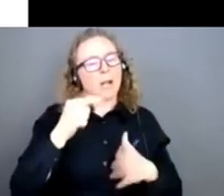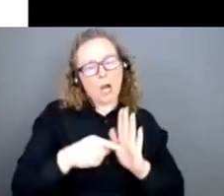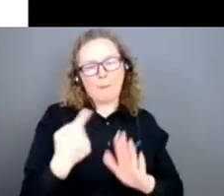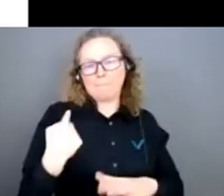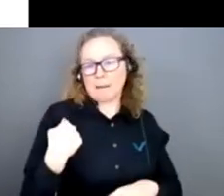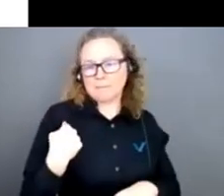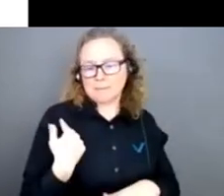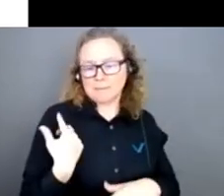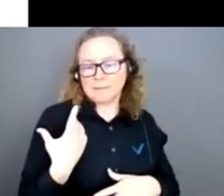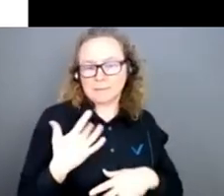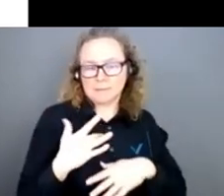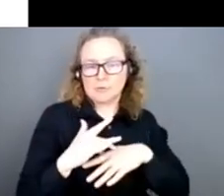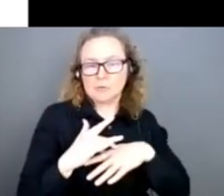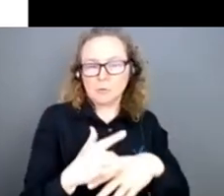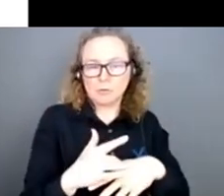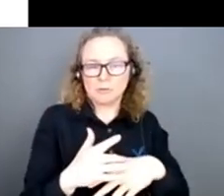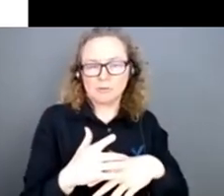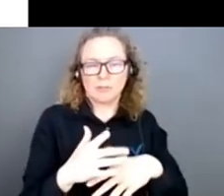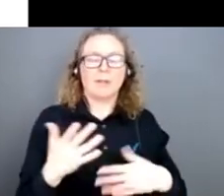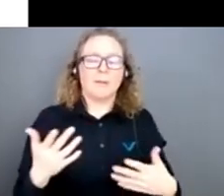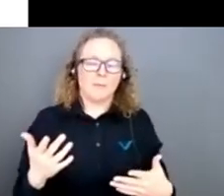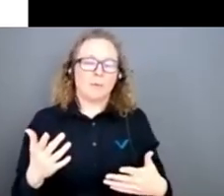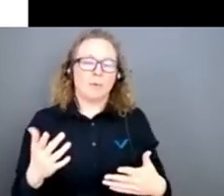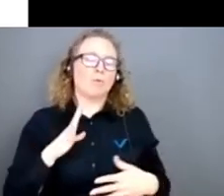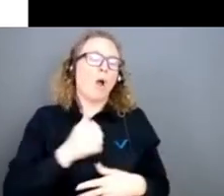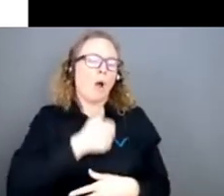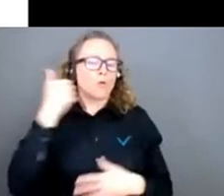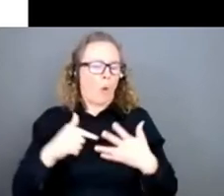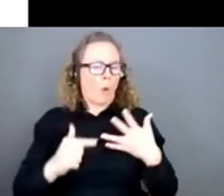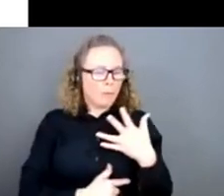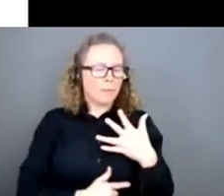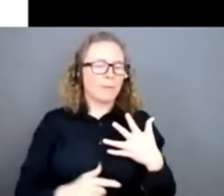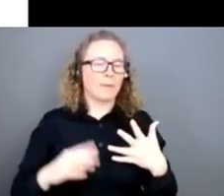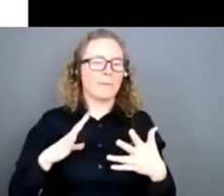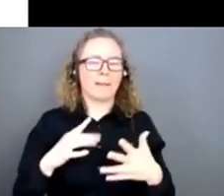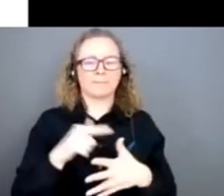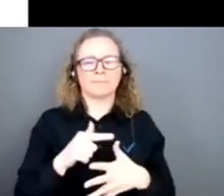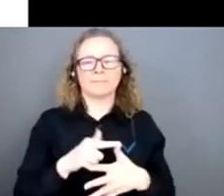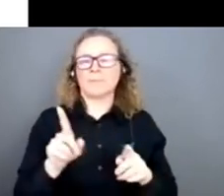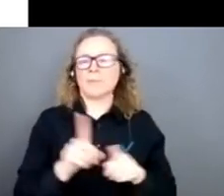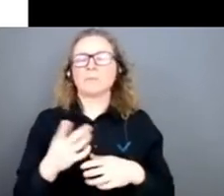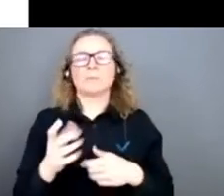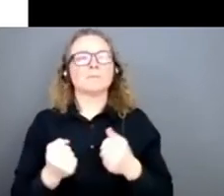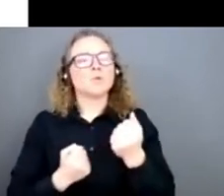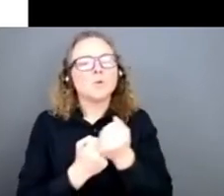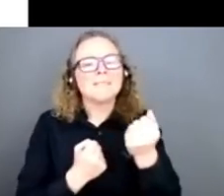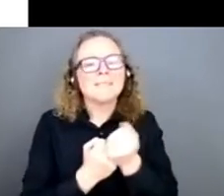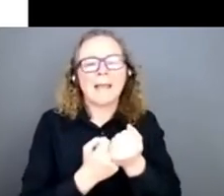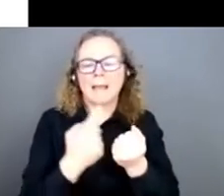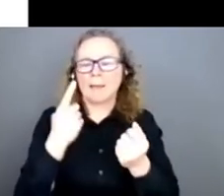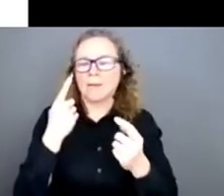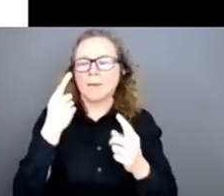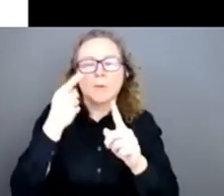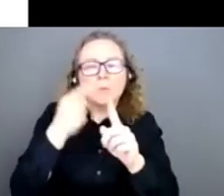chez lui et qui sont ajoutées aux précédentes. Donc, le soutien apporté au développement des substituts